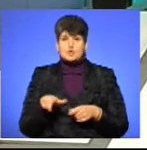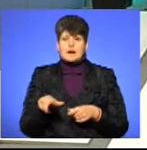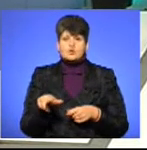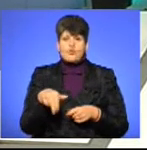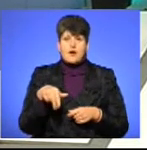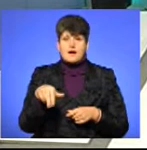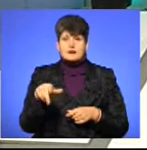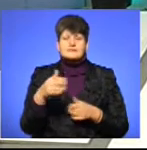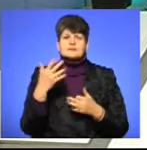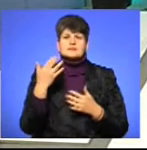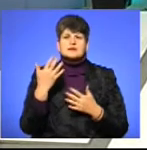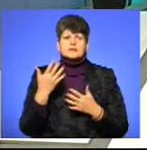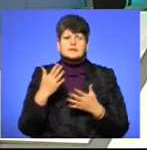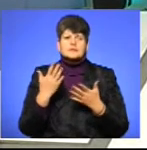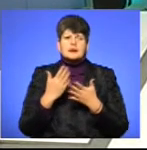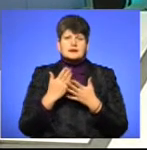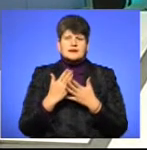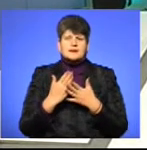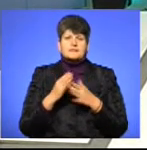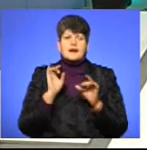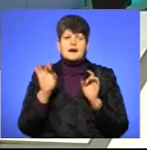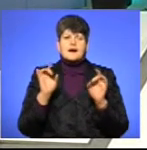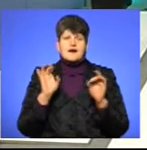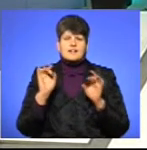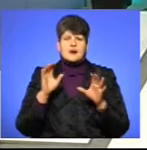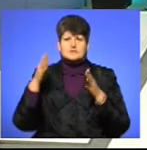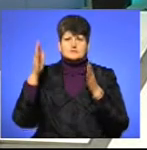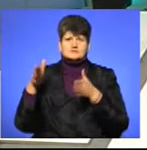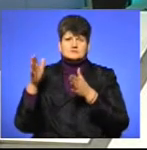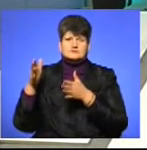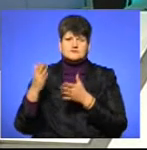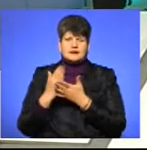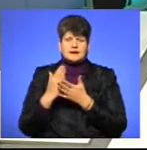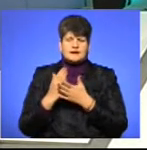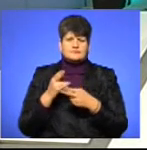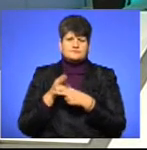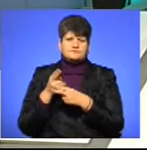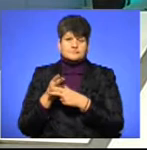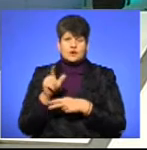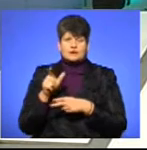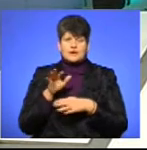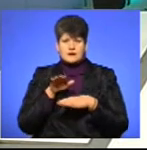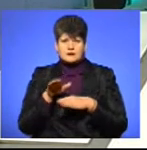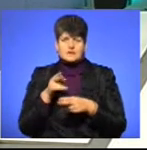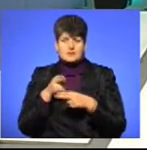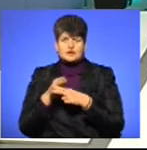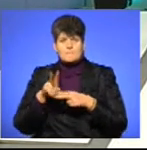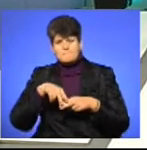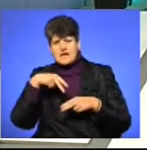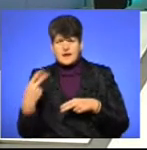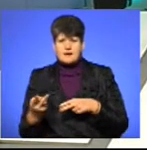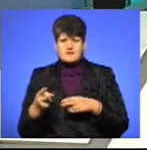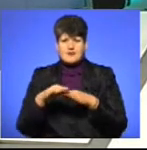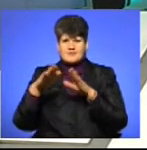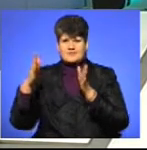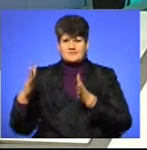Скільки стелажів тепер стоїть, отих рекламних стелажів на тротуарі. Людина наштовхується, перекидає ці